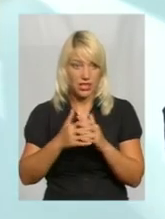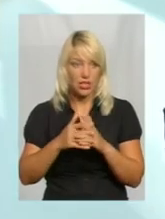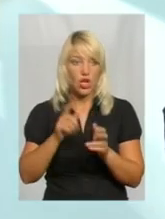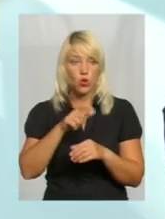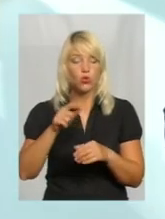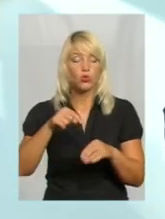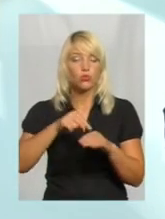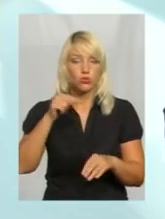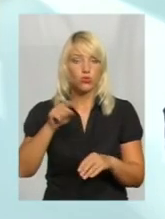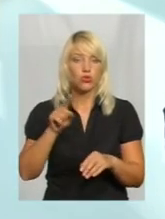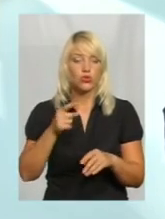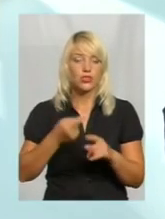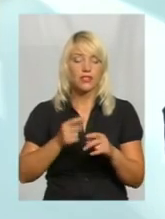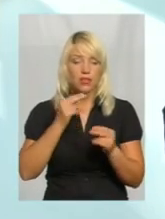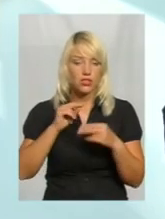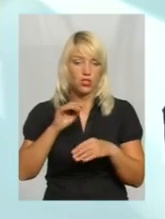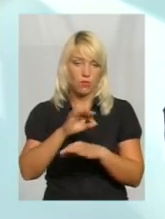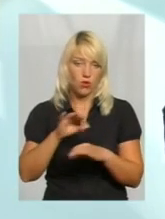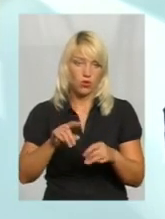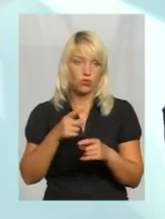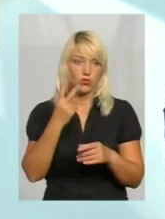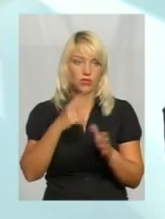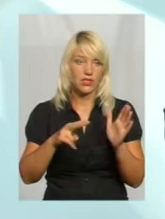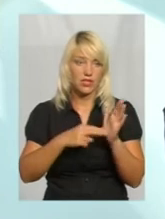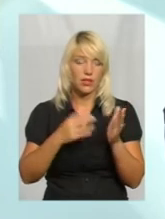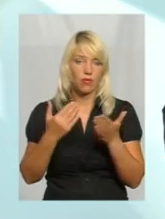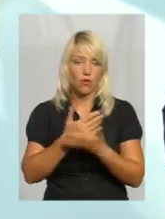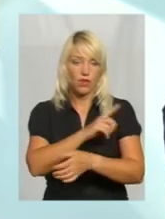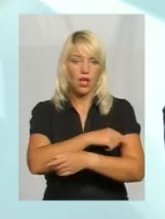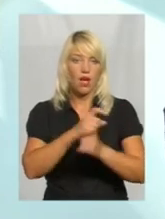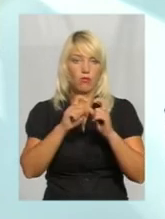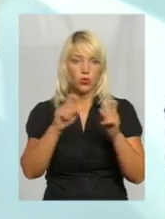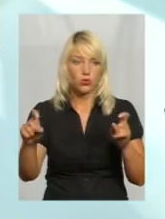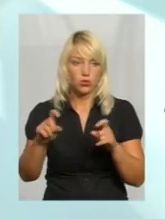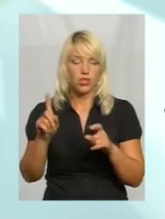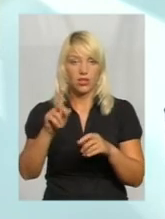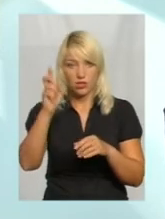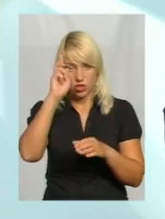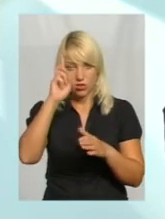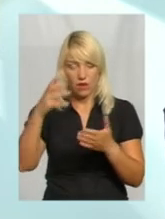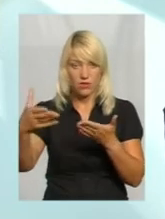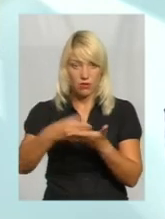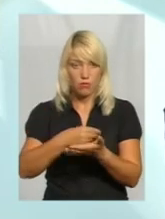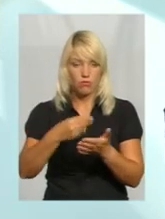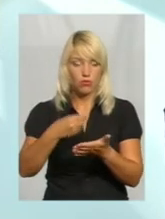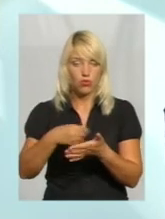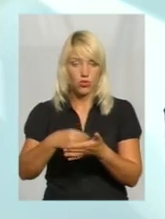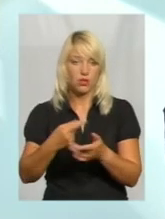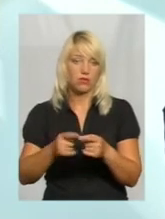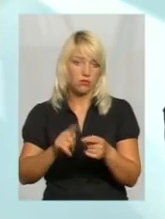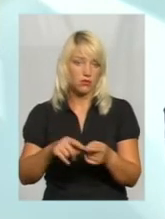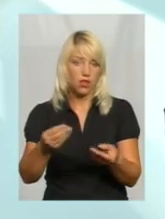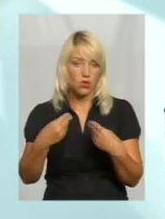що буде цей кращий проєкт. Тому що 27 нових амбулаторій тільки з державного бюджету, вони дадуть результат.